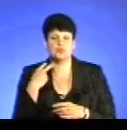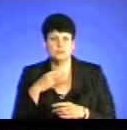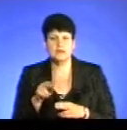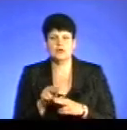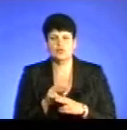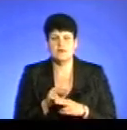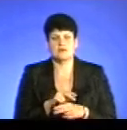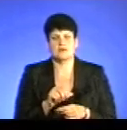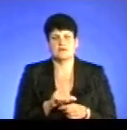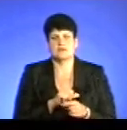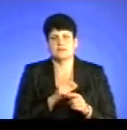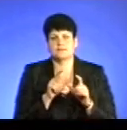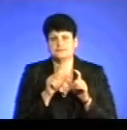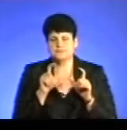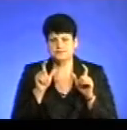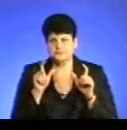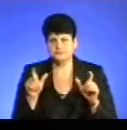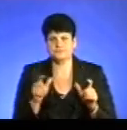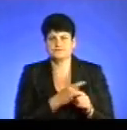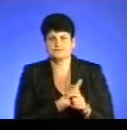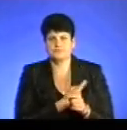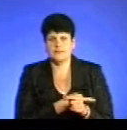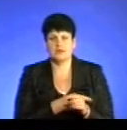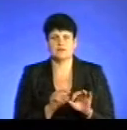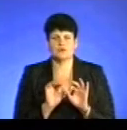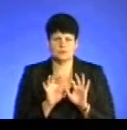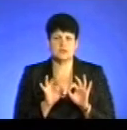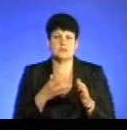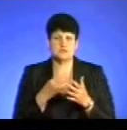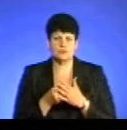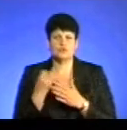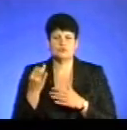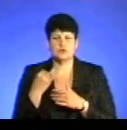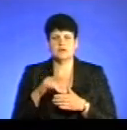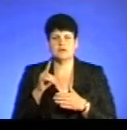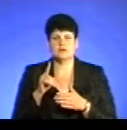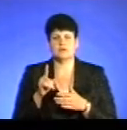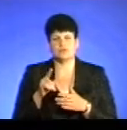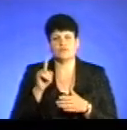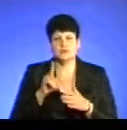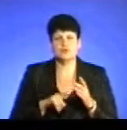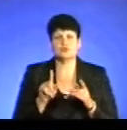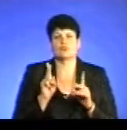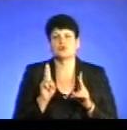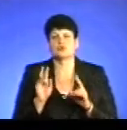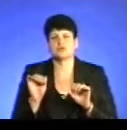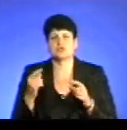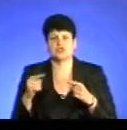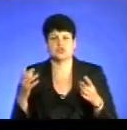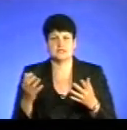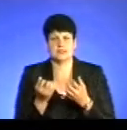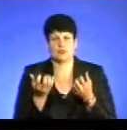наркологічних закладах. Чоловік охоче розповідає свою історію. Сподівається, що вона допоможе іншим знайти порятунок від залежностей.